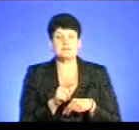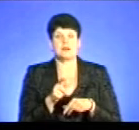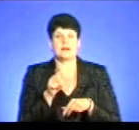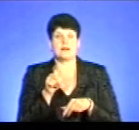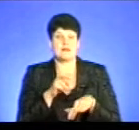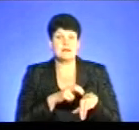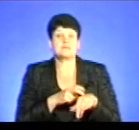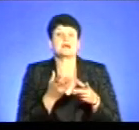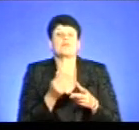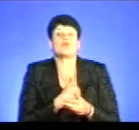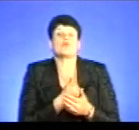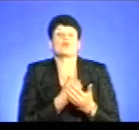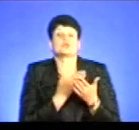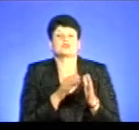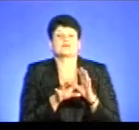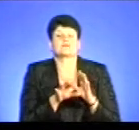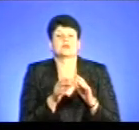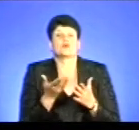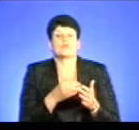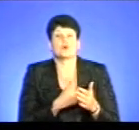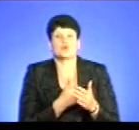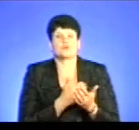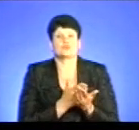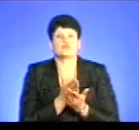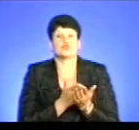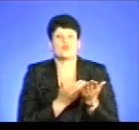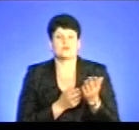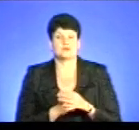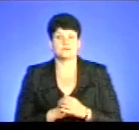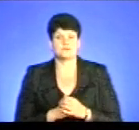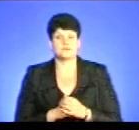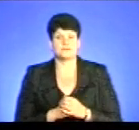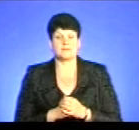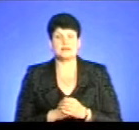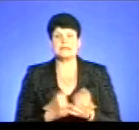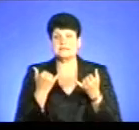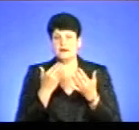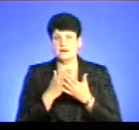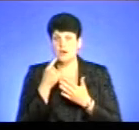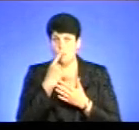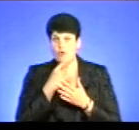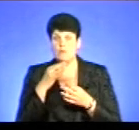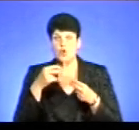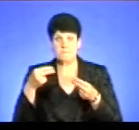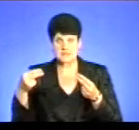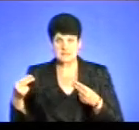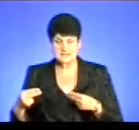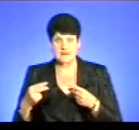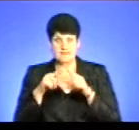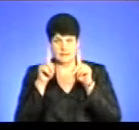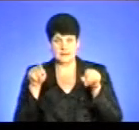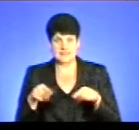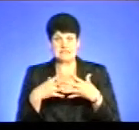би, якраз якого він хотів би обслуговуватися. Тобто, йде мова про підписання декларацій із сімейними